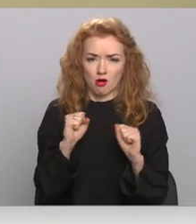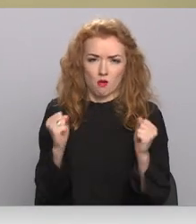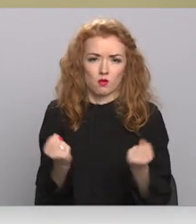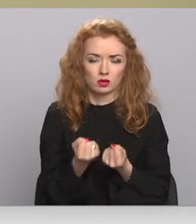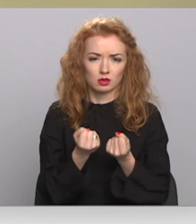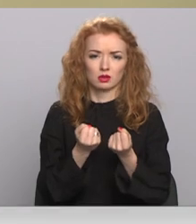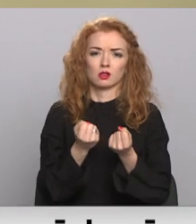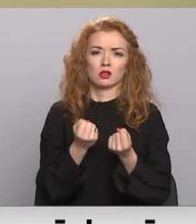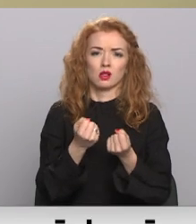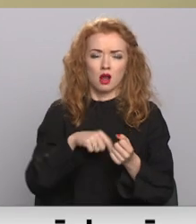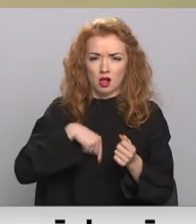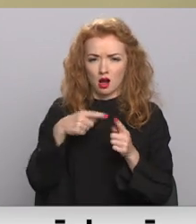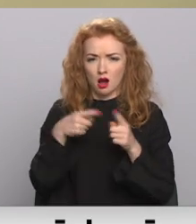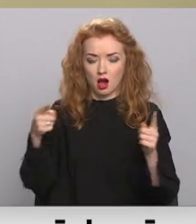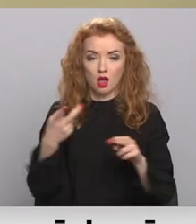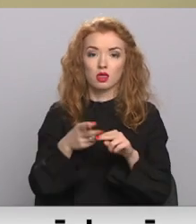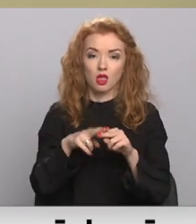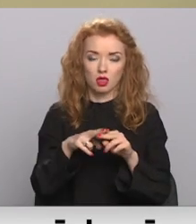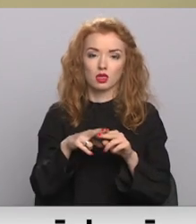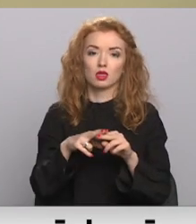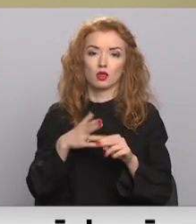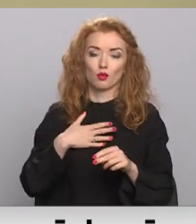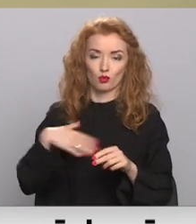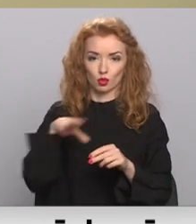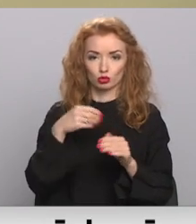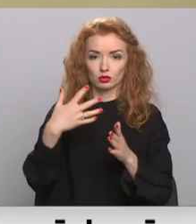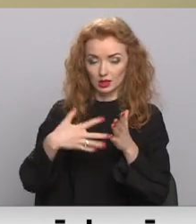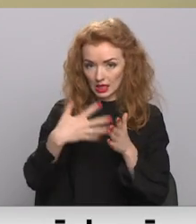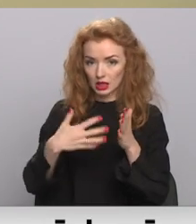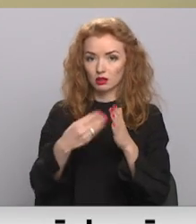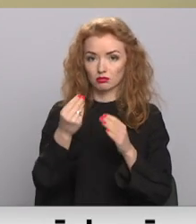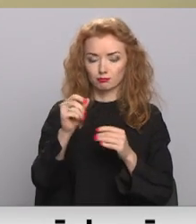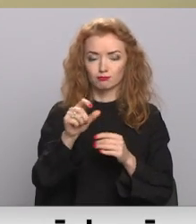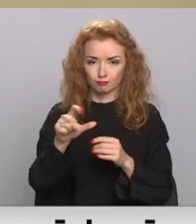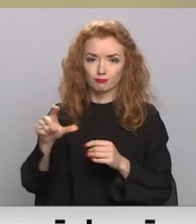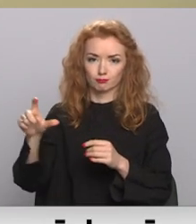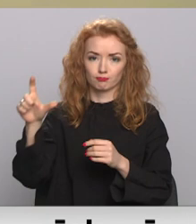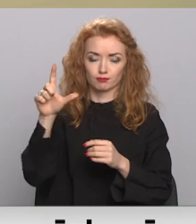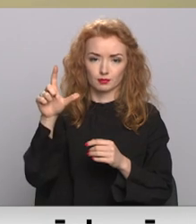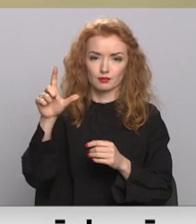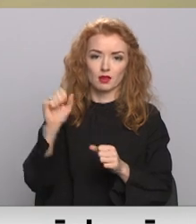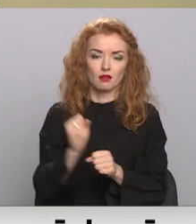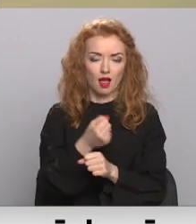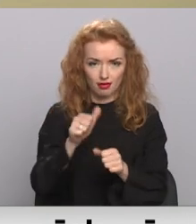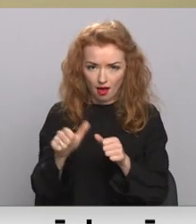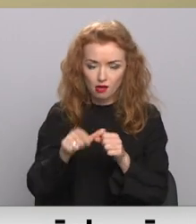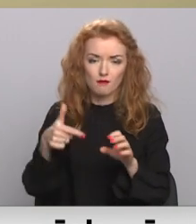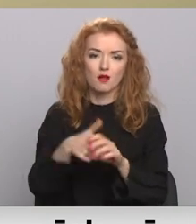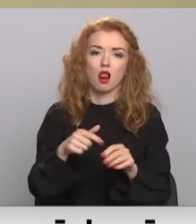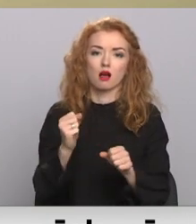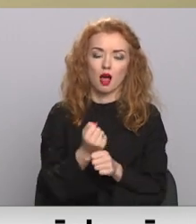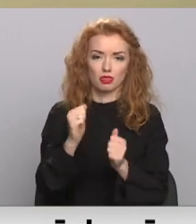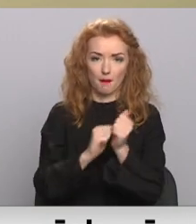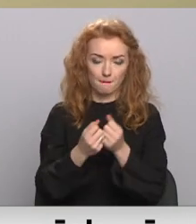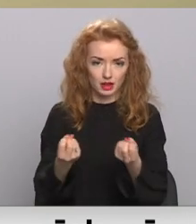augsta ziema, tas tik nozīmē, ka mūsu reikini tiešām gan par degvielu, gan par dabas